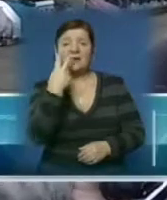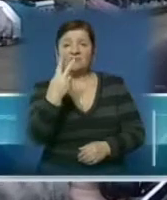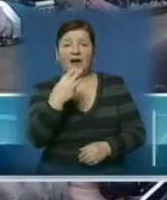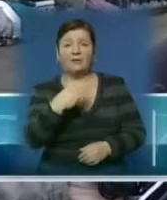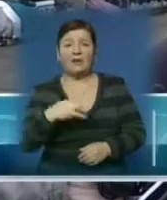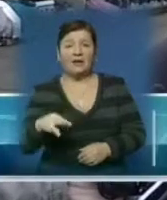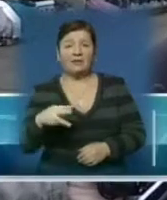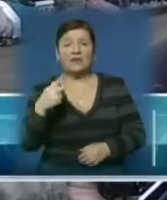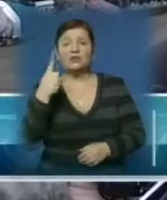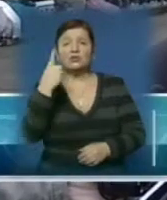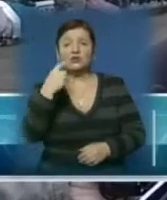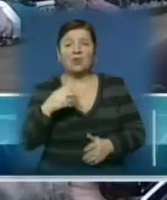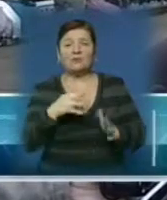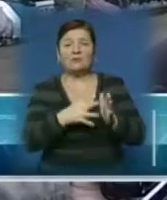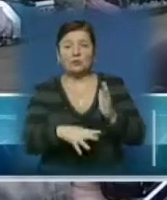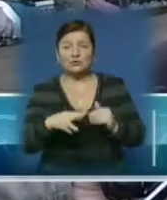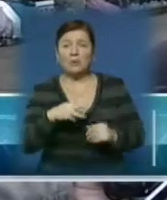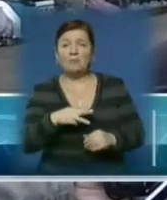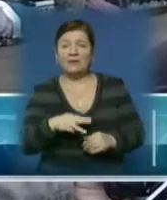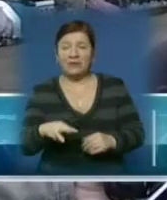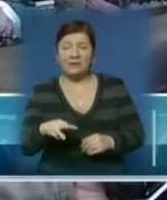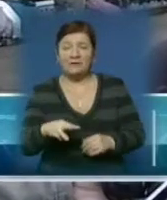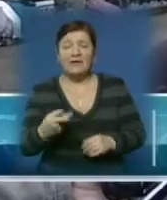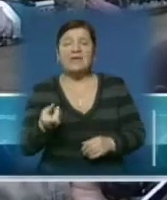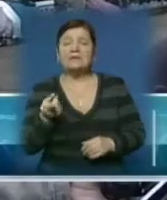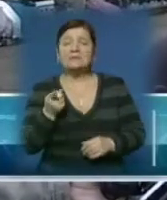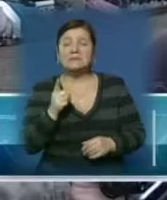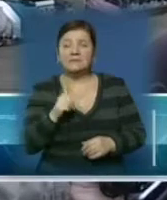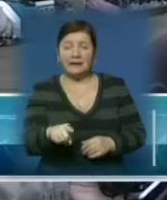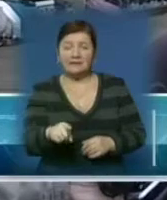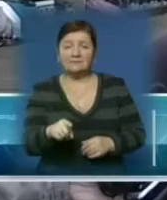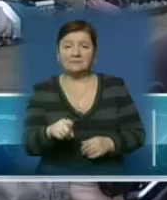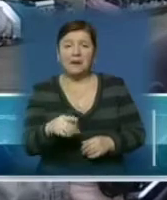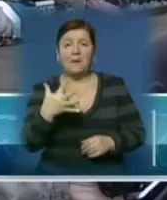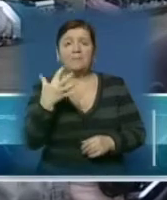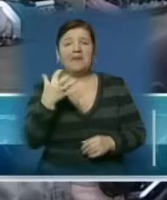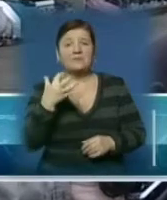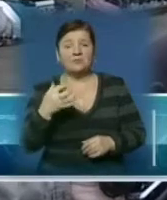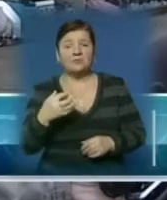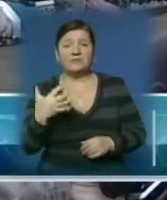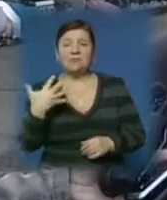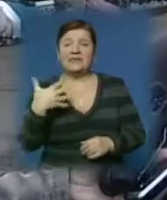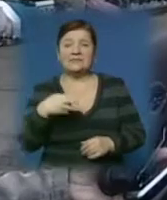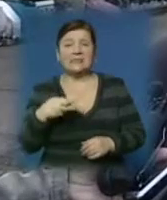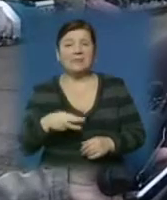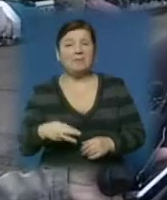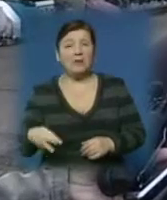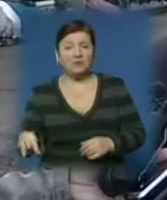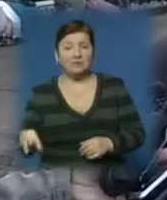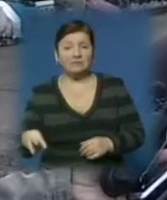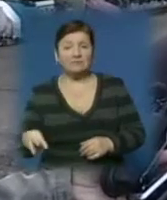193 мільйони гривень. Із них 500, десь приблизно 50 мільйонів,